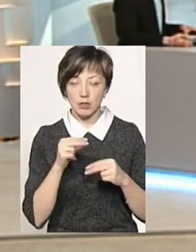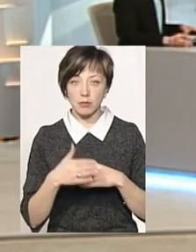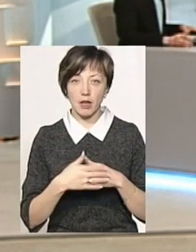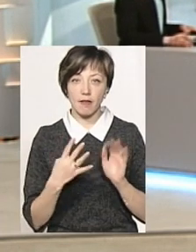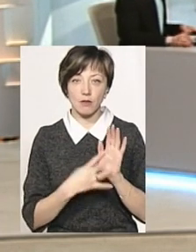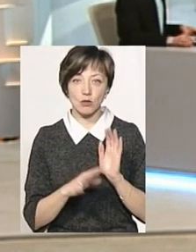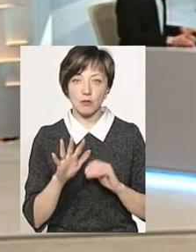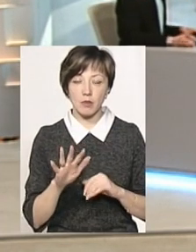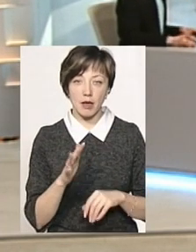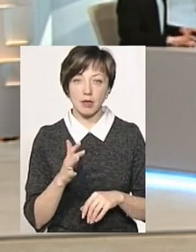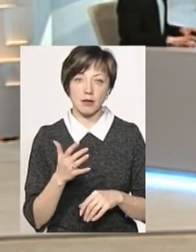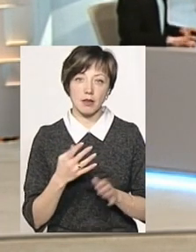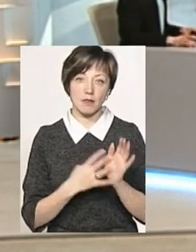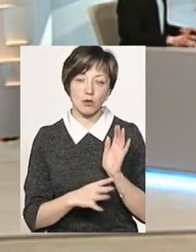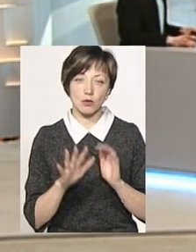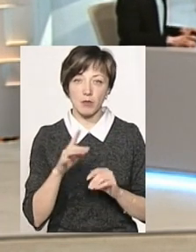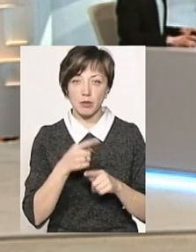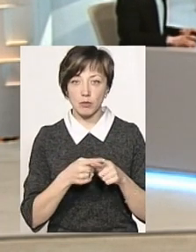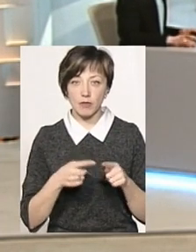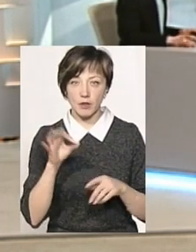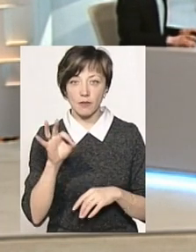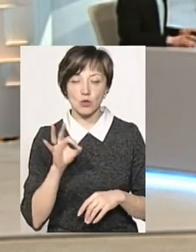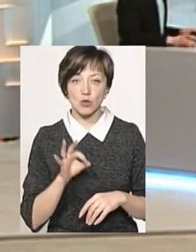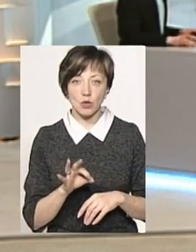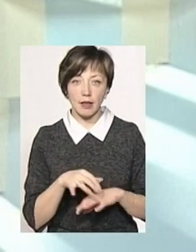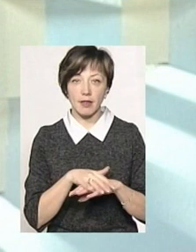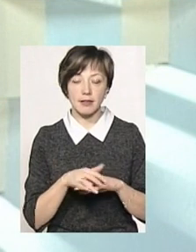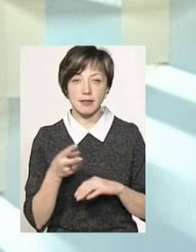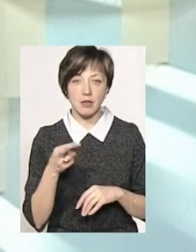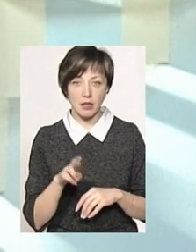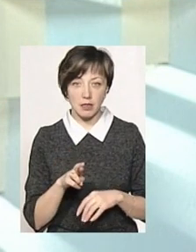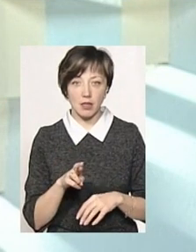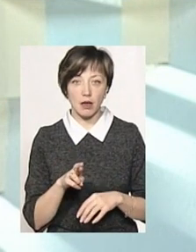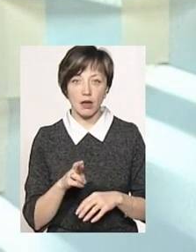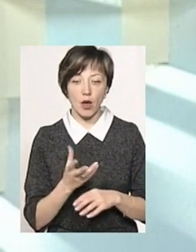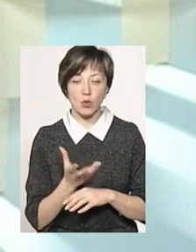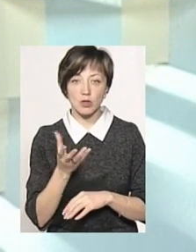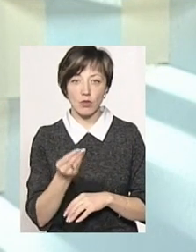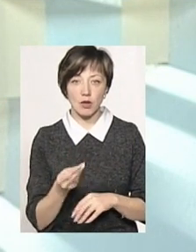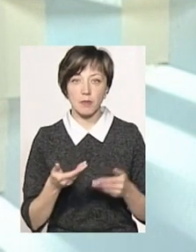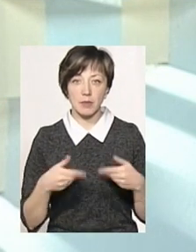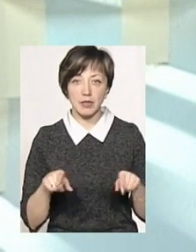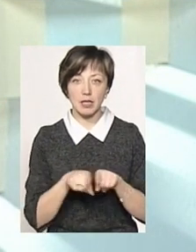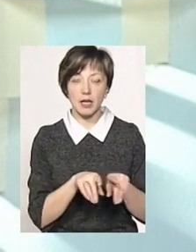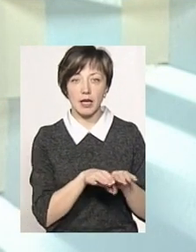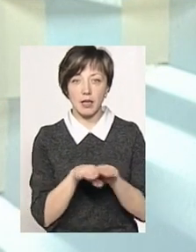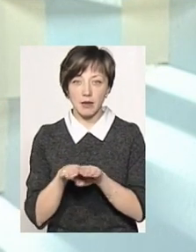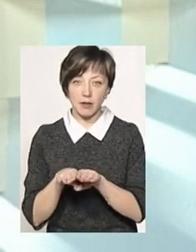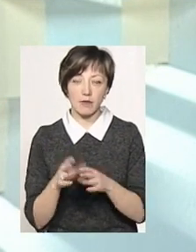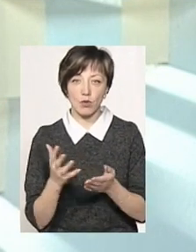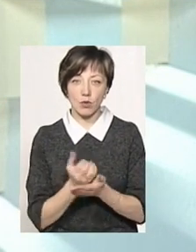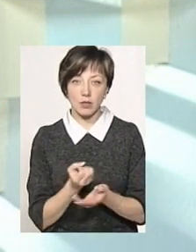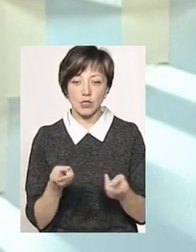десь 95, навіть більше, десь 95,5% населення розраховується, тобто ми на такий рівень виходимо.